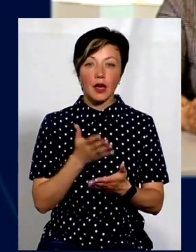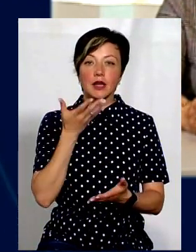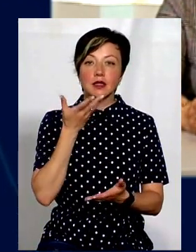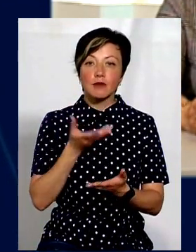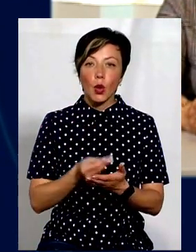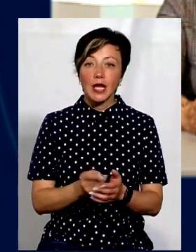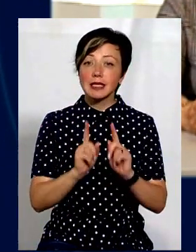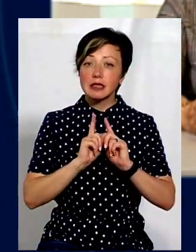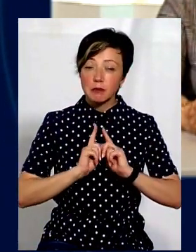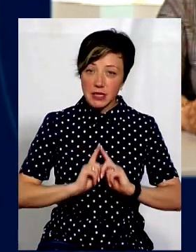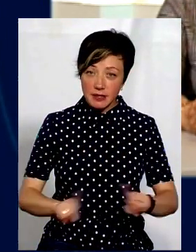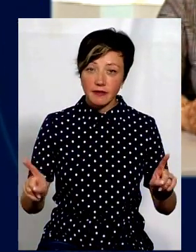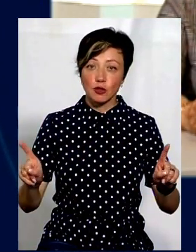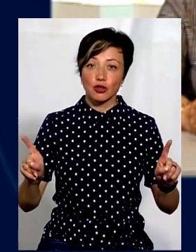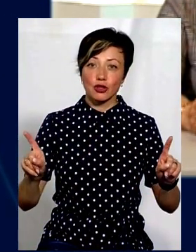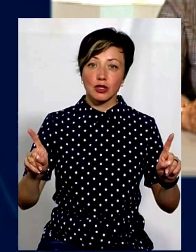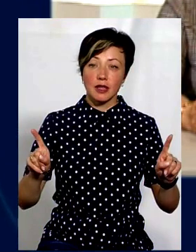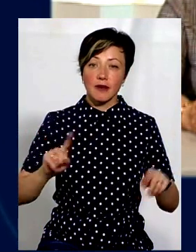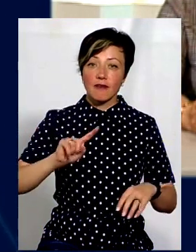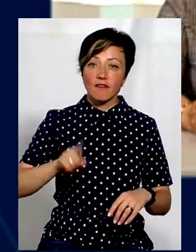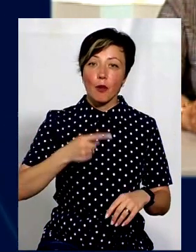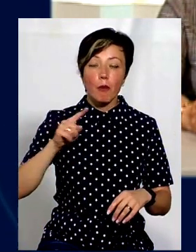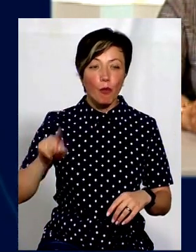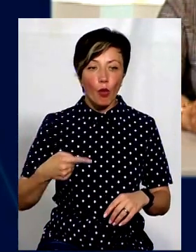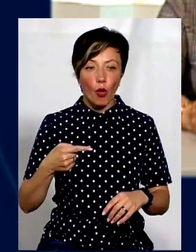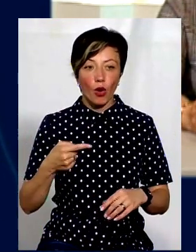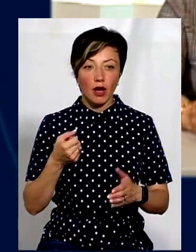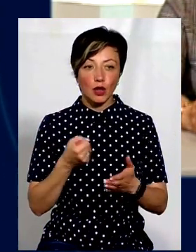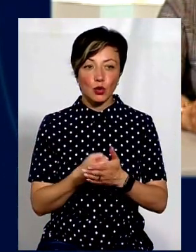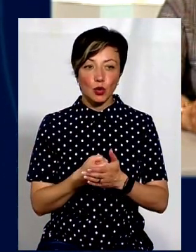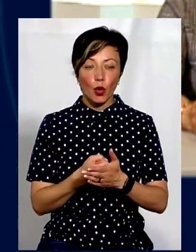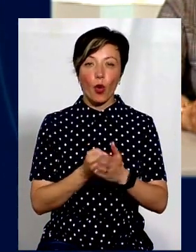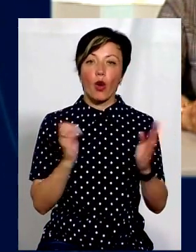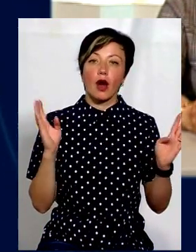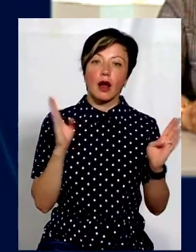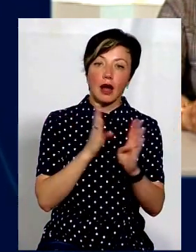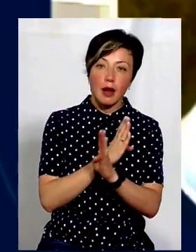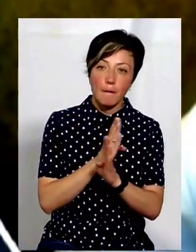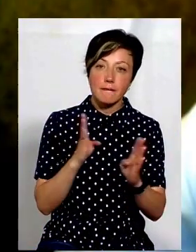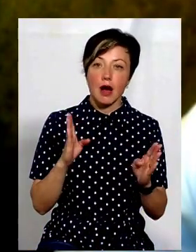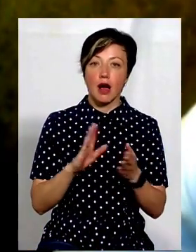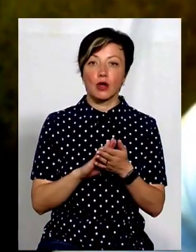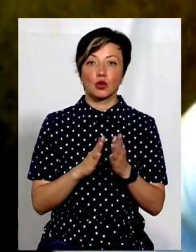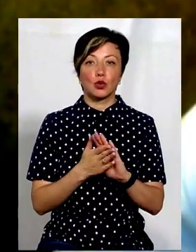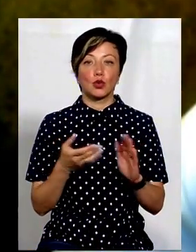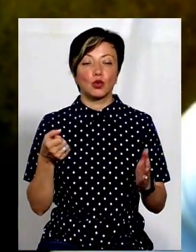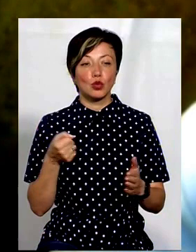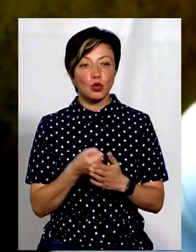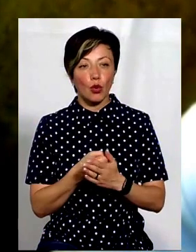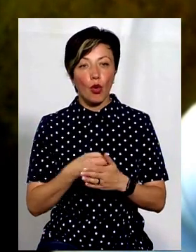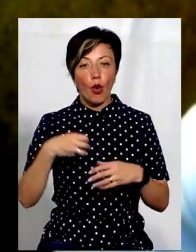свої специфічні вимоги до клімату, до